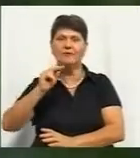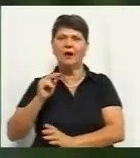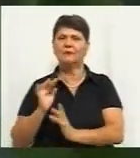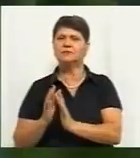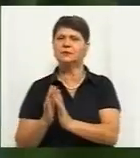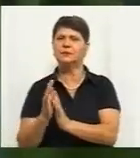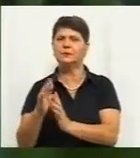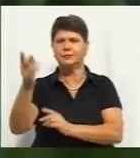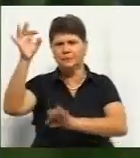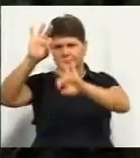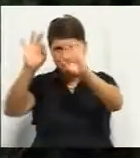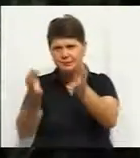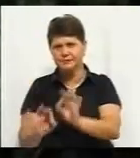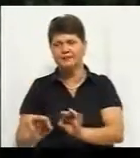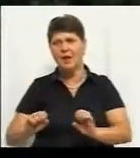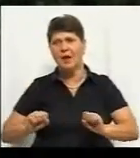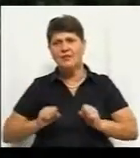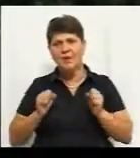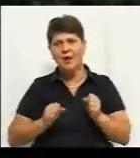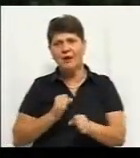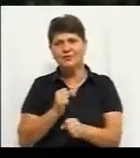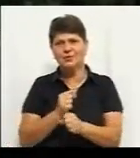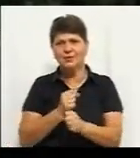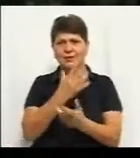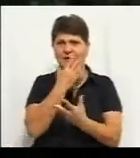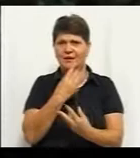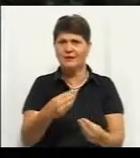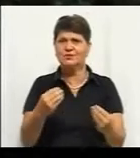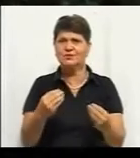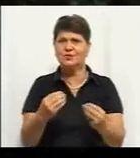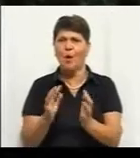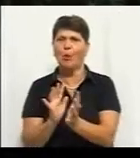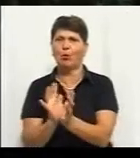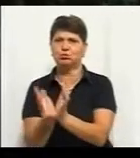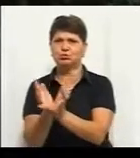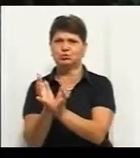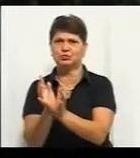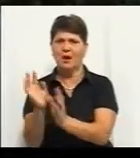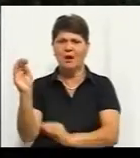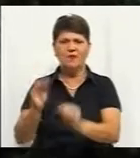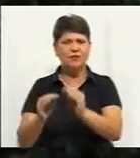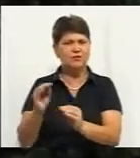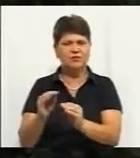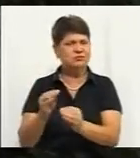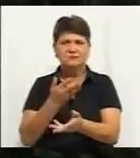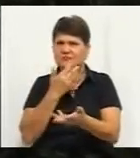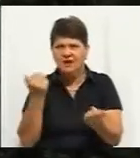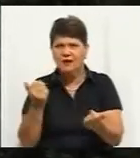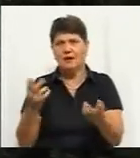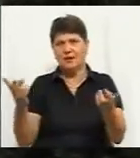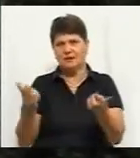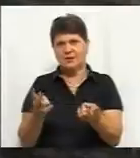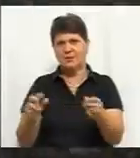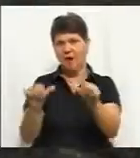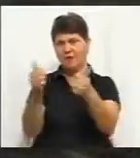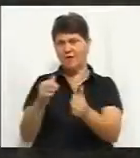відпустці. «Намагаюся зробити якусь красоту. Кущі не сформуровані, треба їм дати якусь